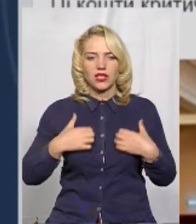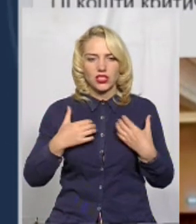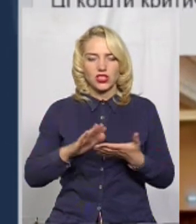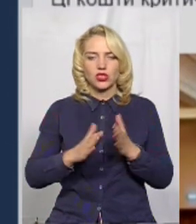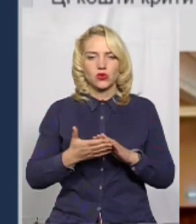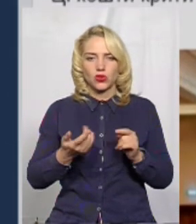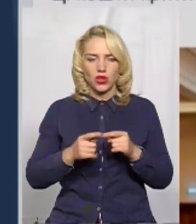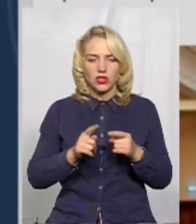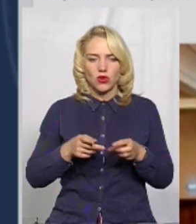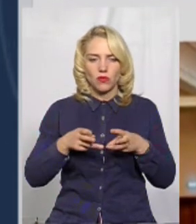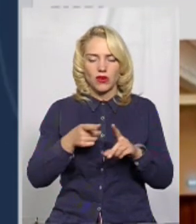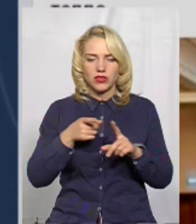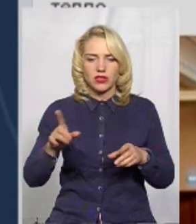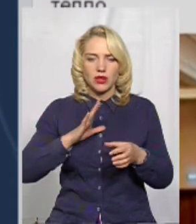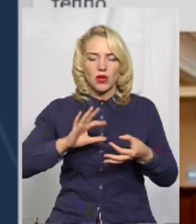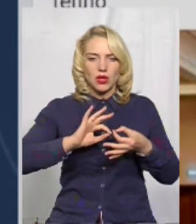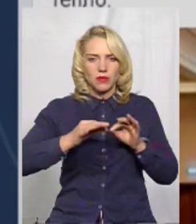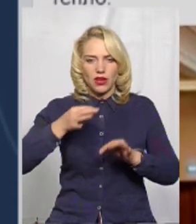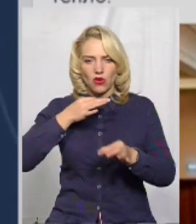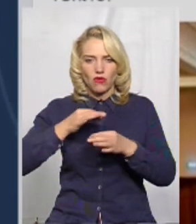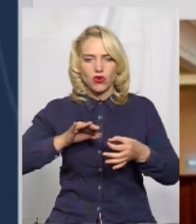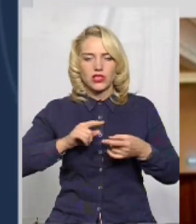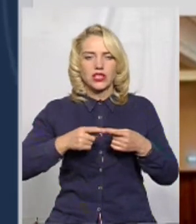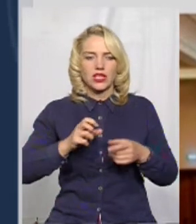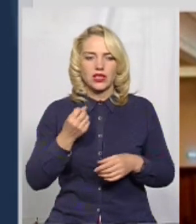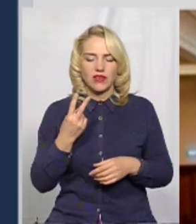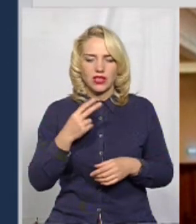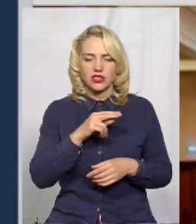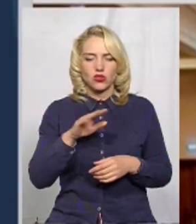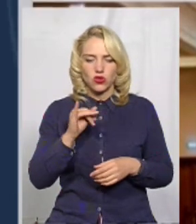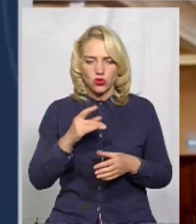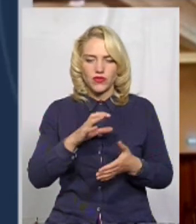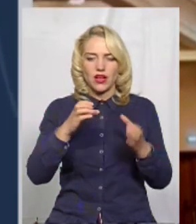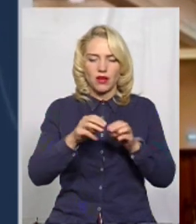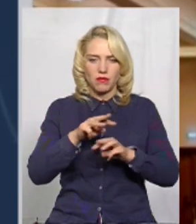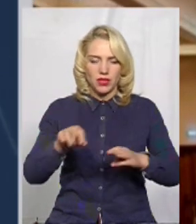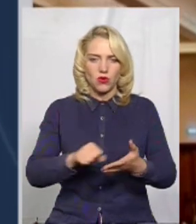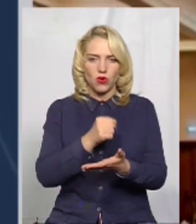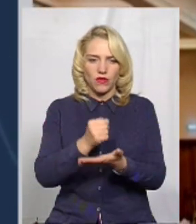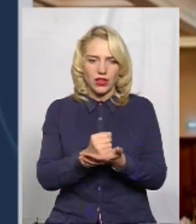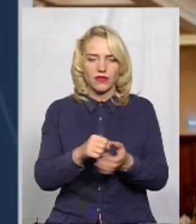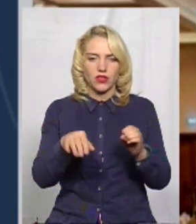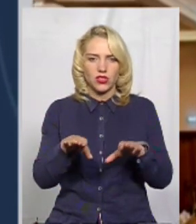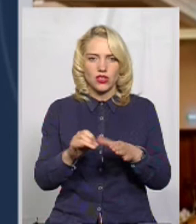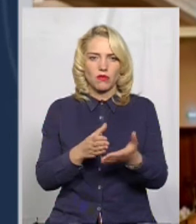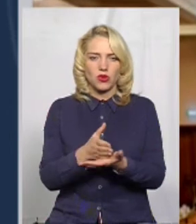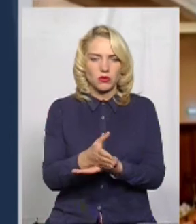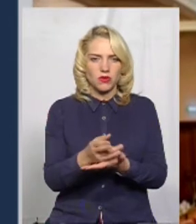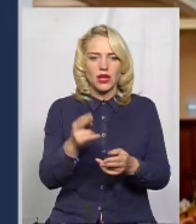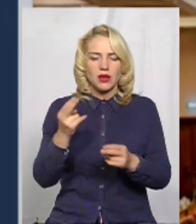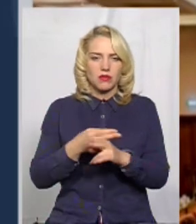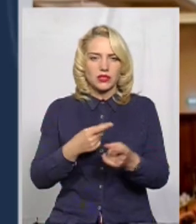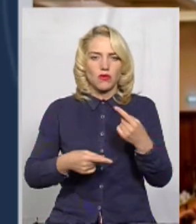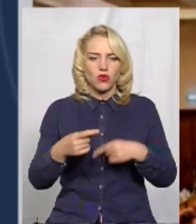Смілі. Переговори були тривалі та складні. 12 жовтня нас таки почули і Кабмін ухвалив рішення про спрямування без